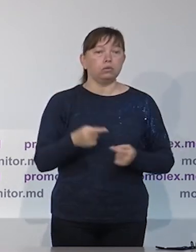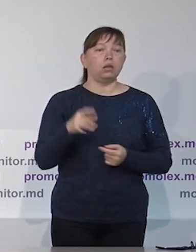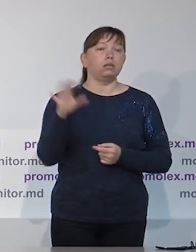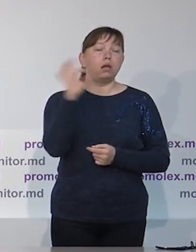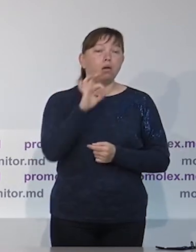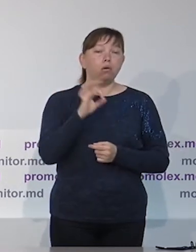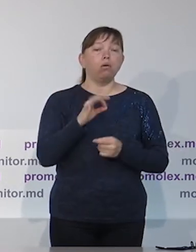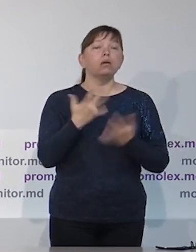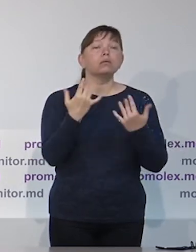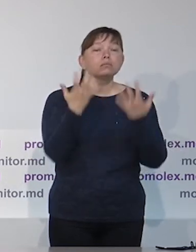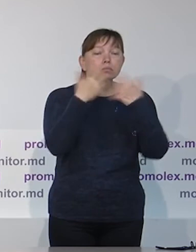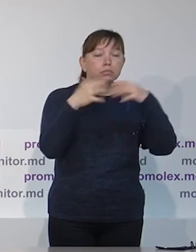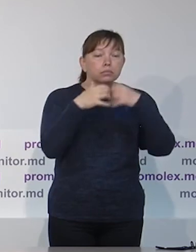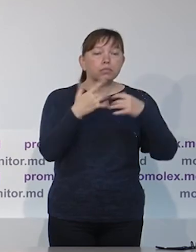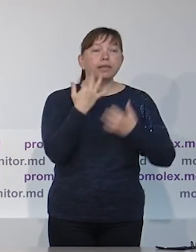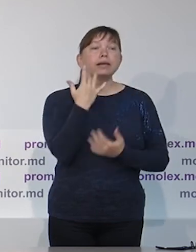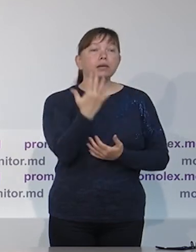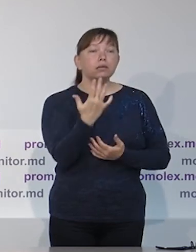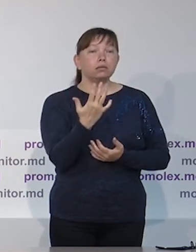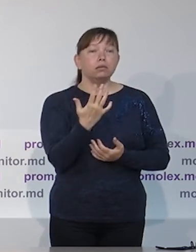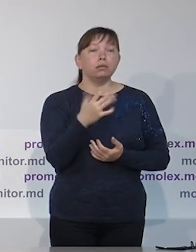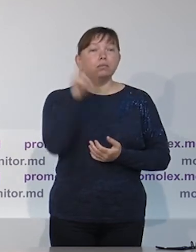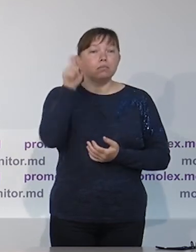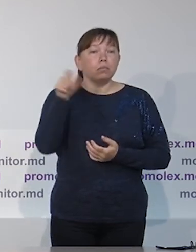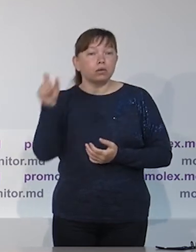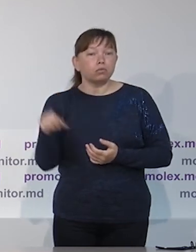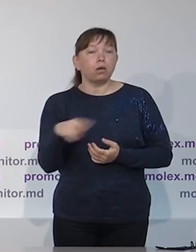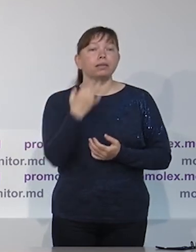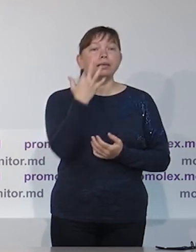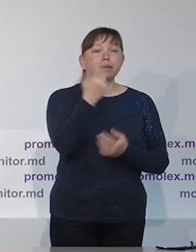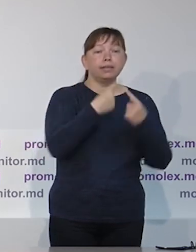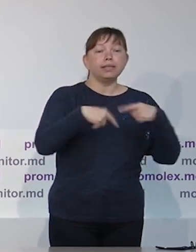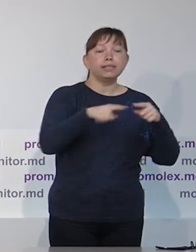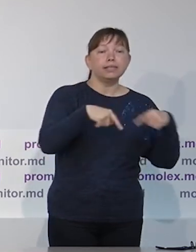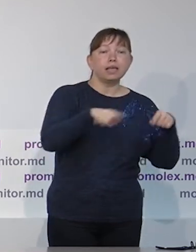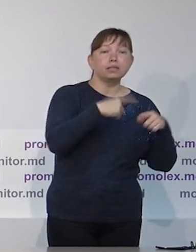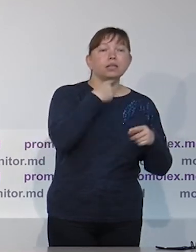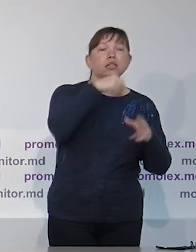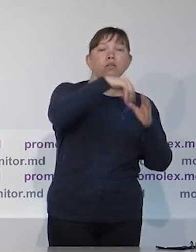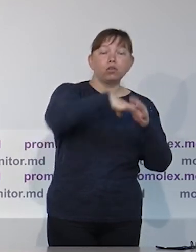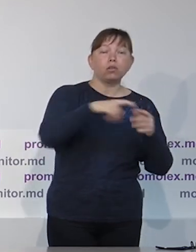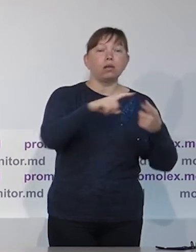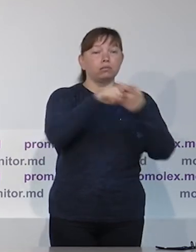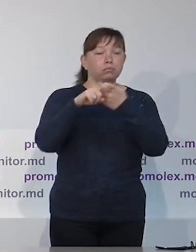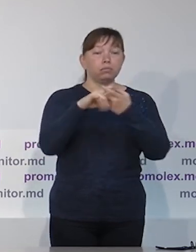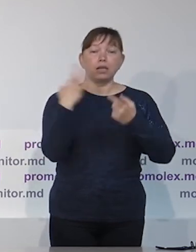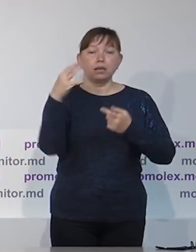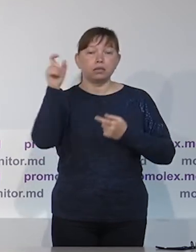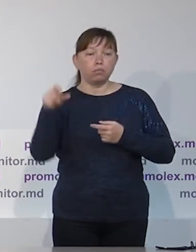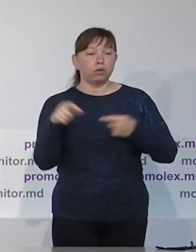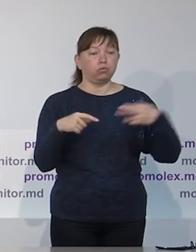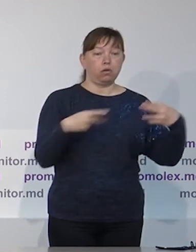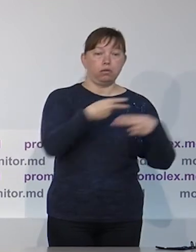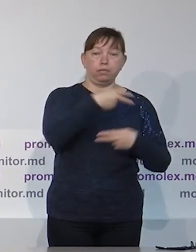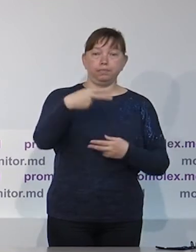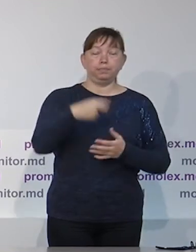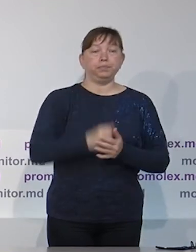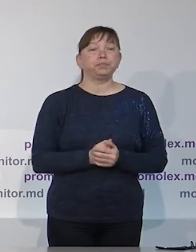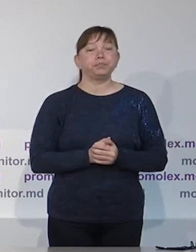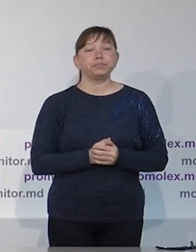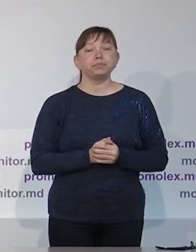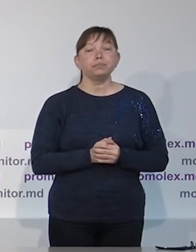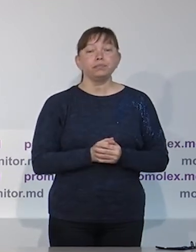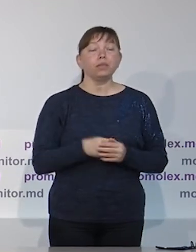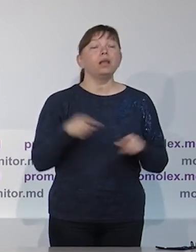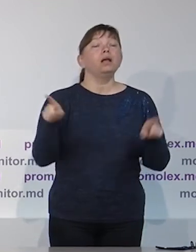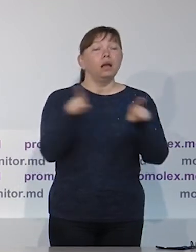зарегистрировавшихся по состоянию на 26 мая. А в следующем отчете мы представим вам уже актуальную информацию о расчете